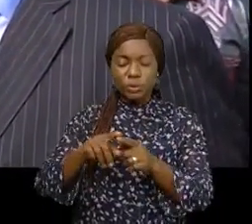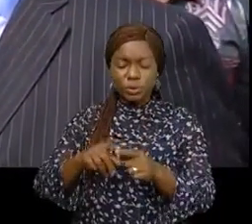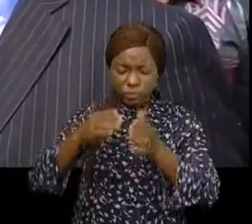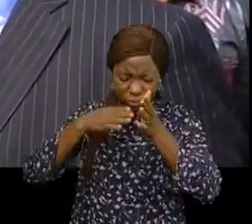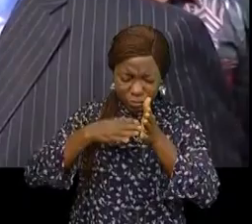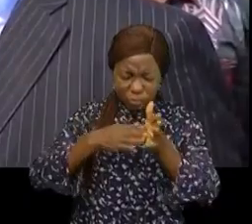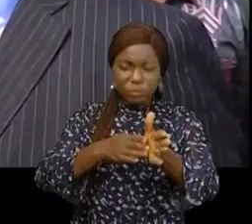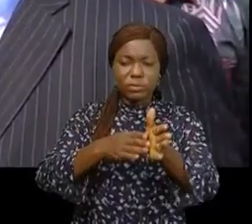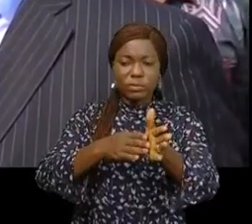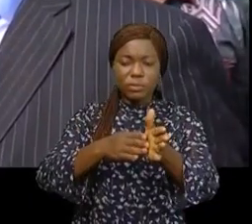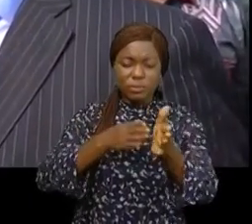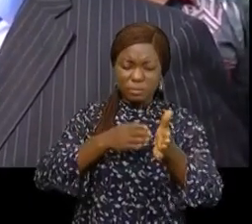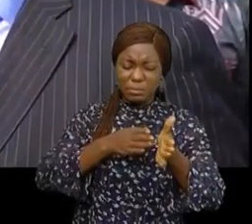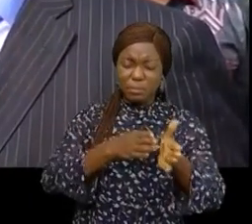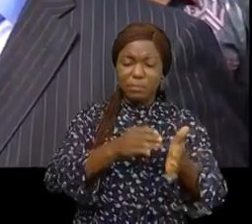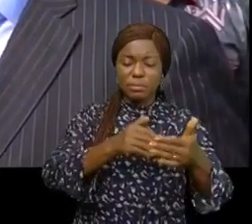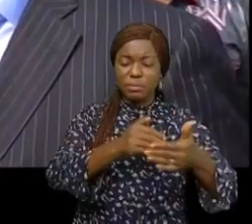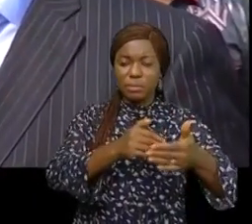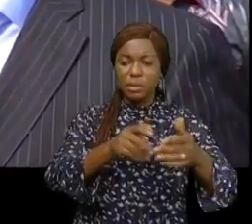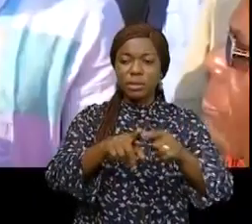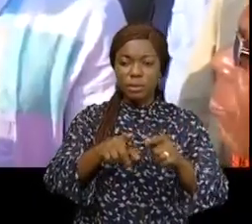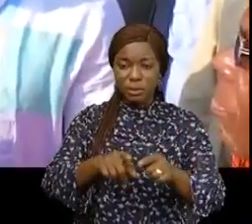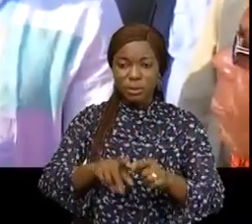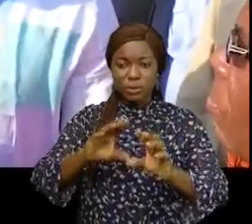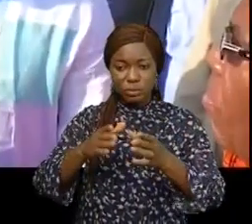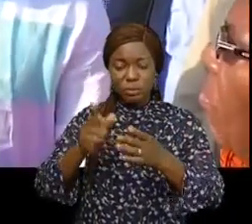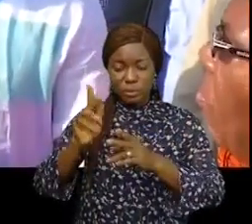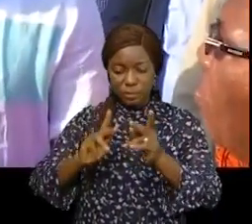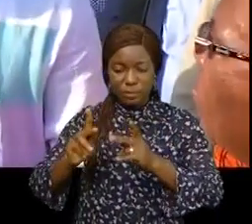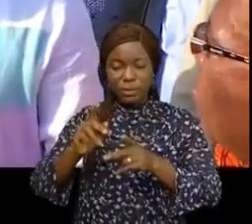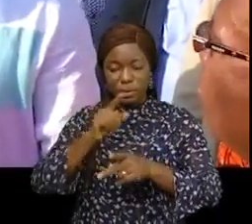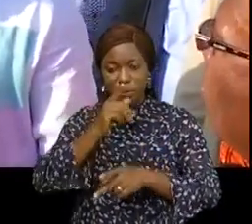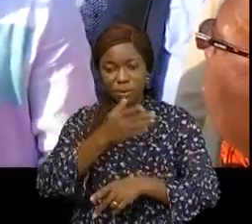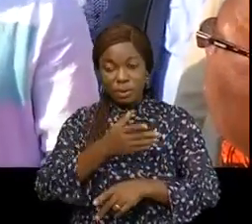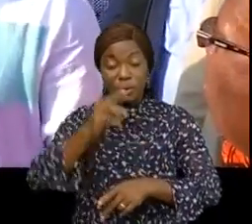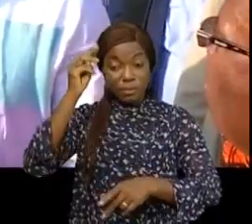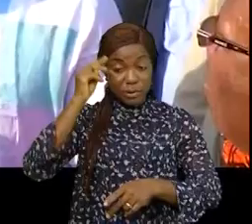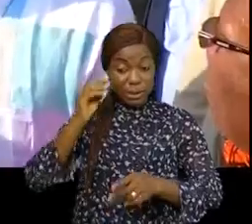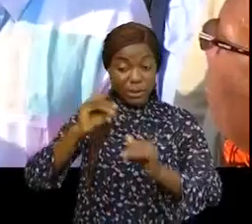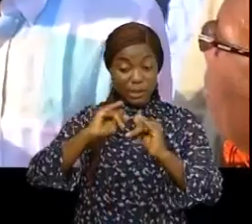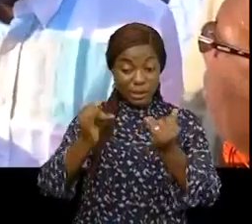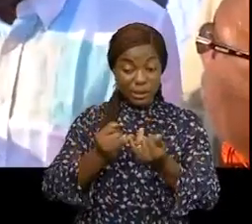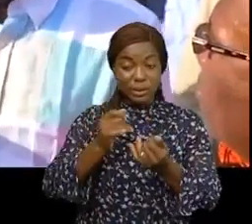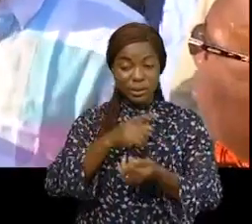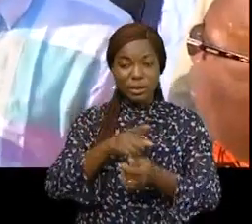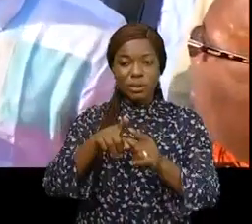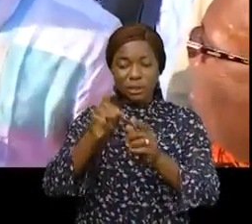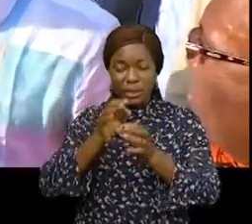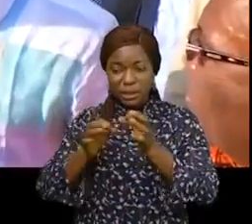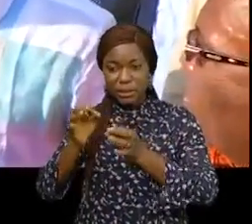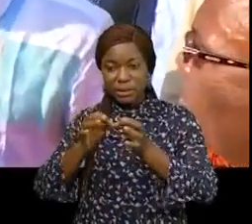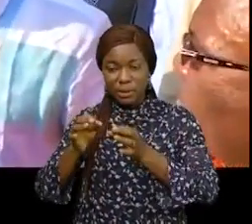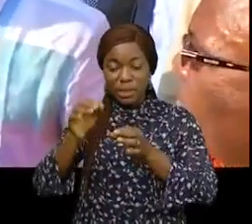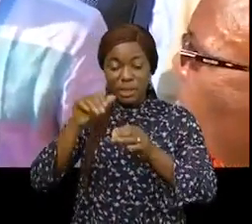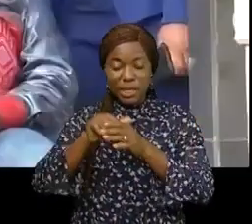rassurons que le gouvernement est aux côtés de Goma Trichien. Julien Paloukouka-Ongia, ministre de l'Industrie, qui s'exprimait en langue